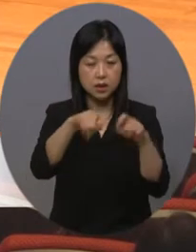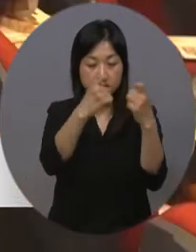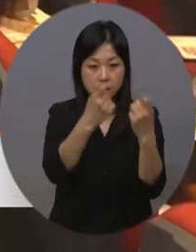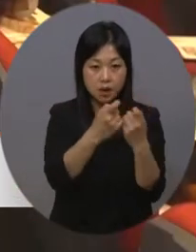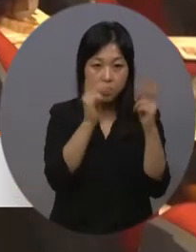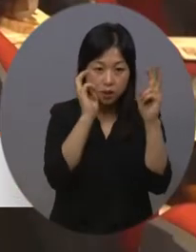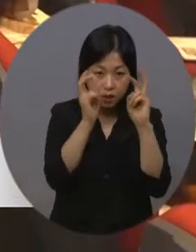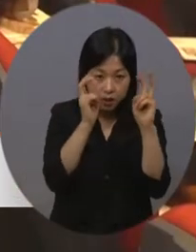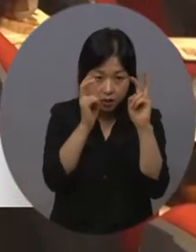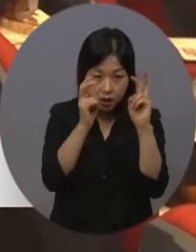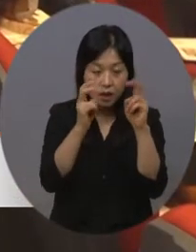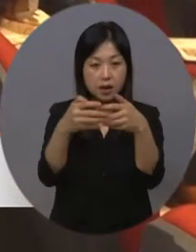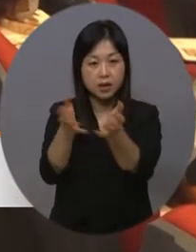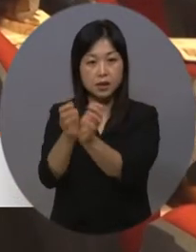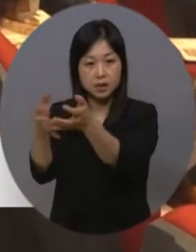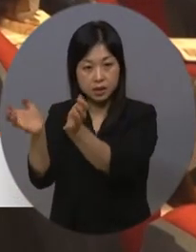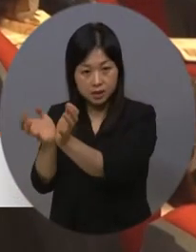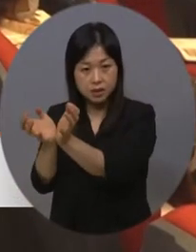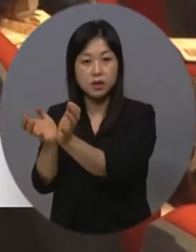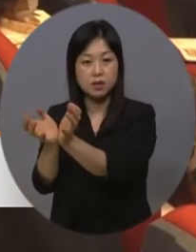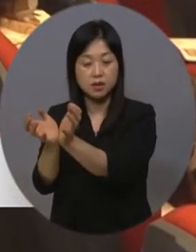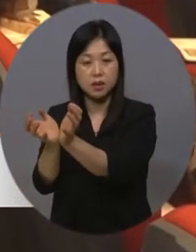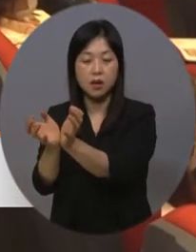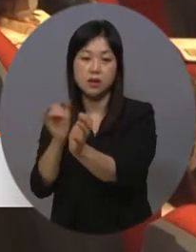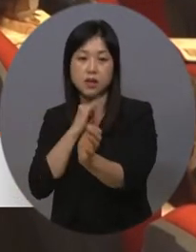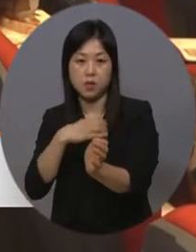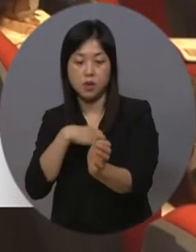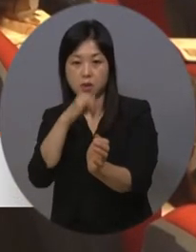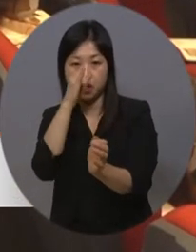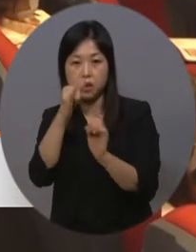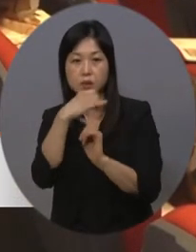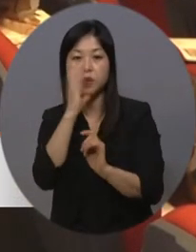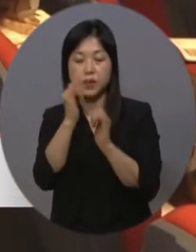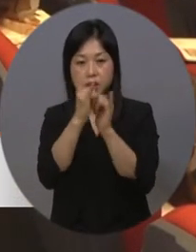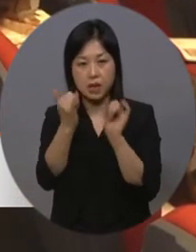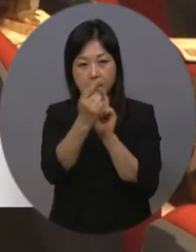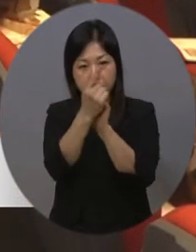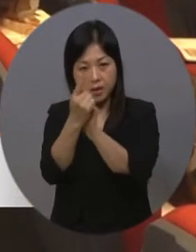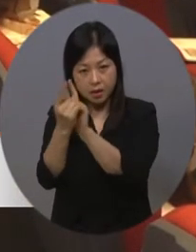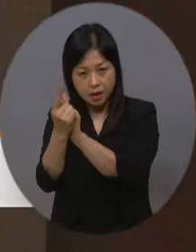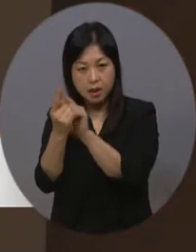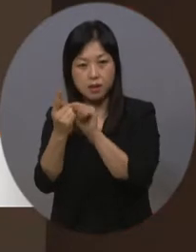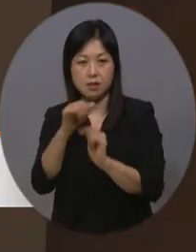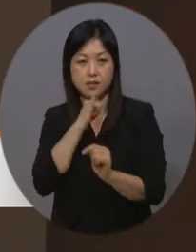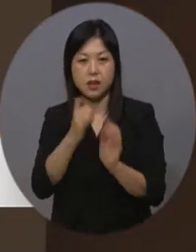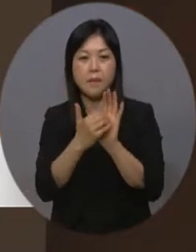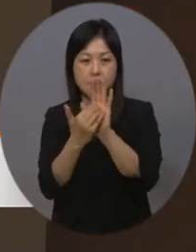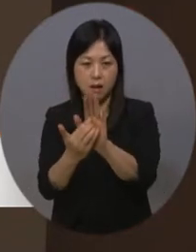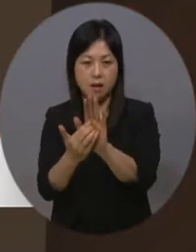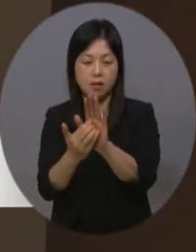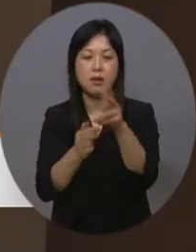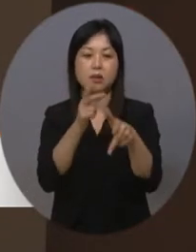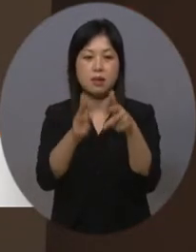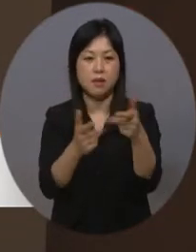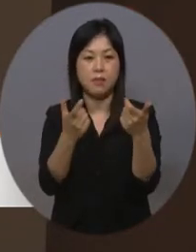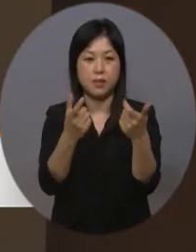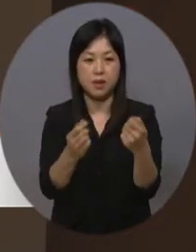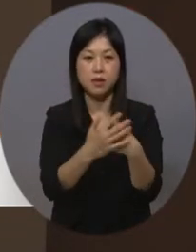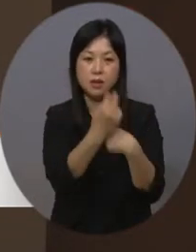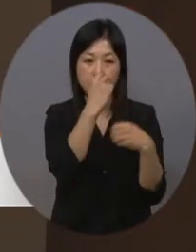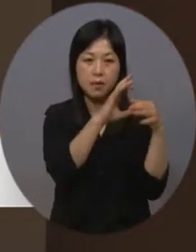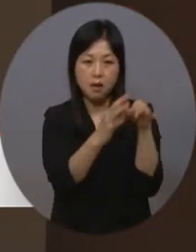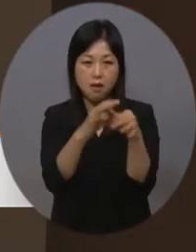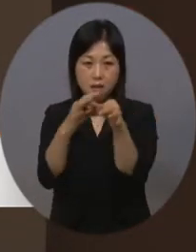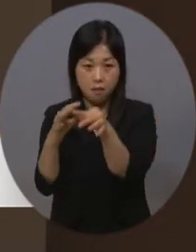자살 고위험군 노인들과의 지속적인 교류를 통해 자살을 예방하도록 하는 사업입니다. 생명 이어달리기 교육을 통해